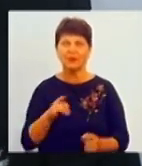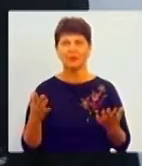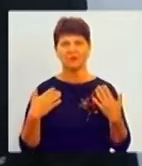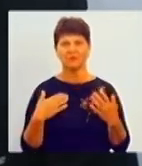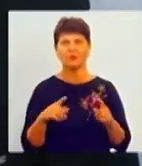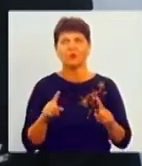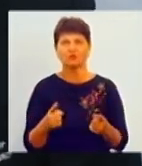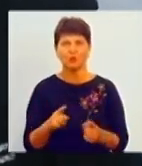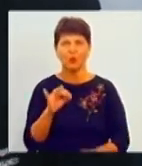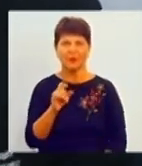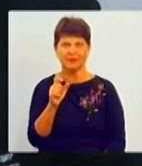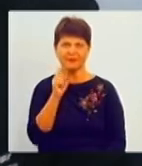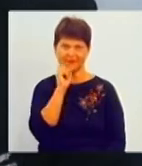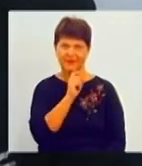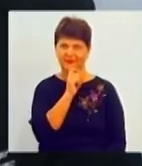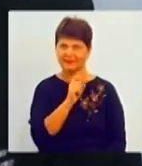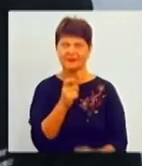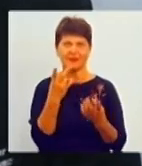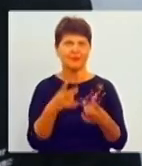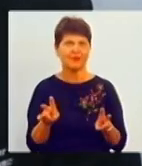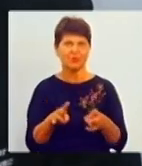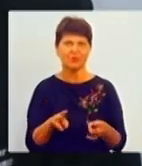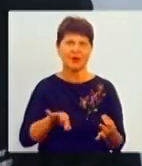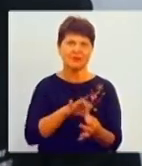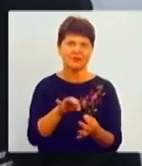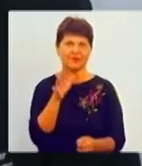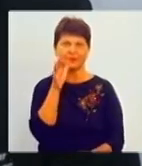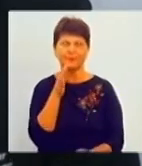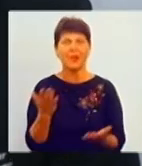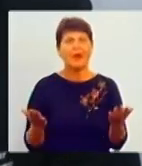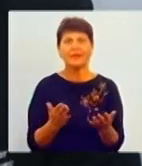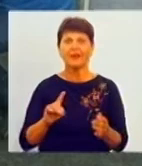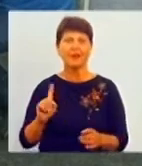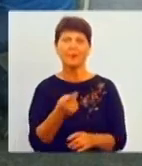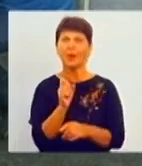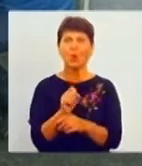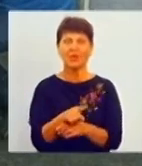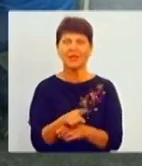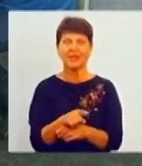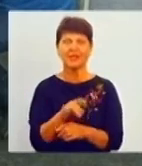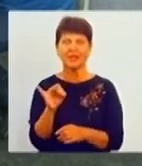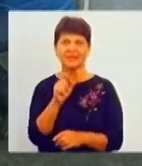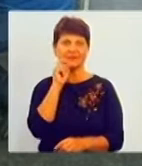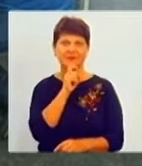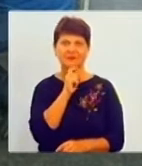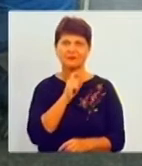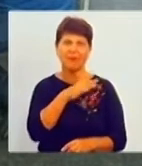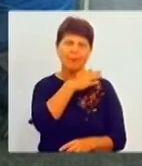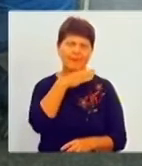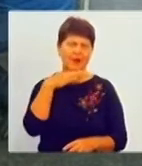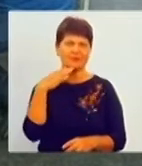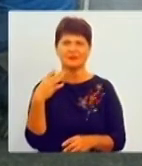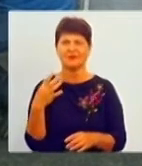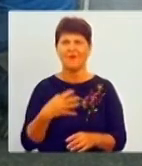це з Вінниці не потрібно зайвого часу витрачати. Які пріоритети, коли летиш з Вінниці? Маса. Основне – це